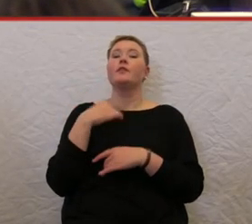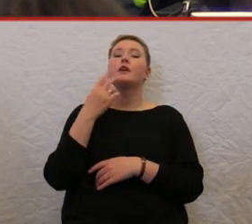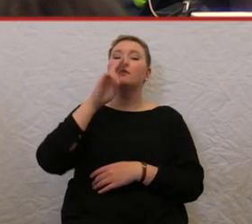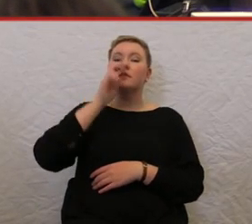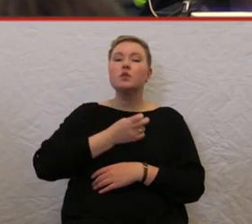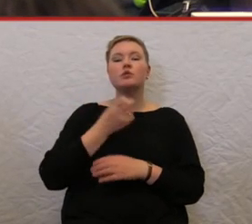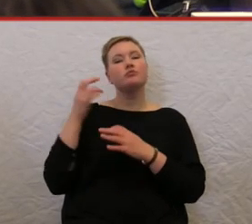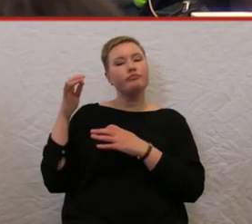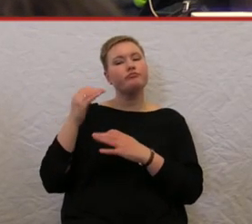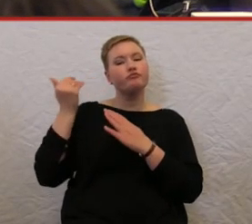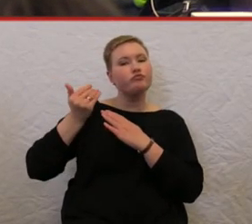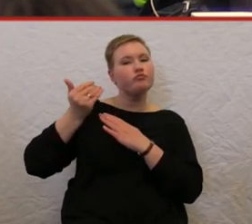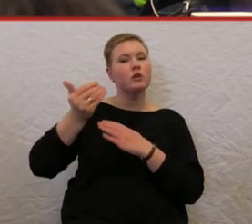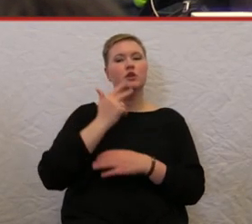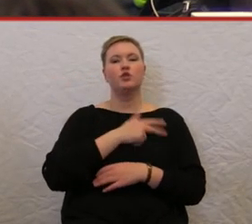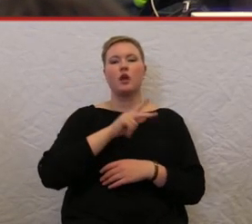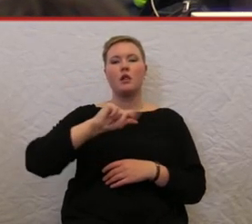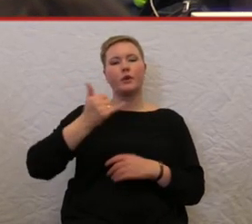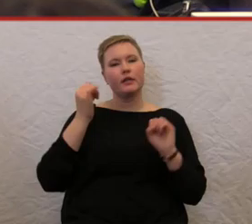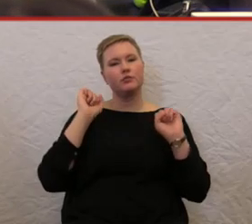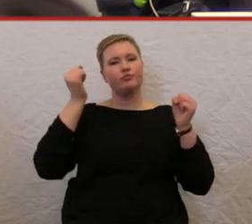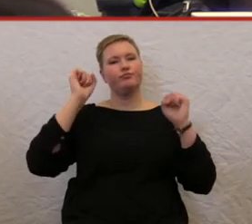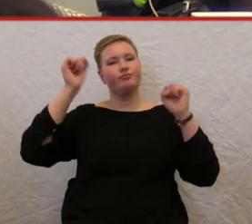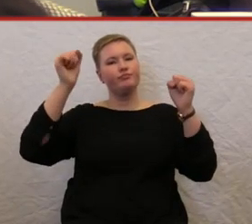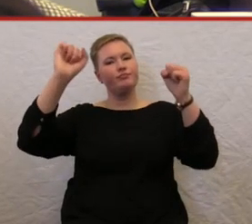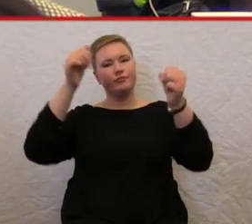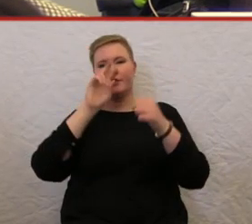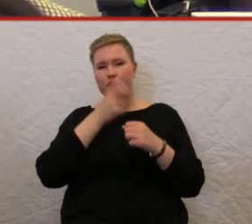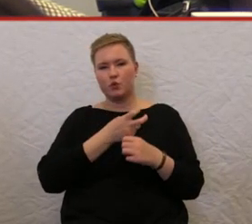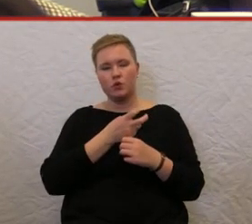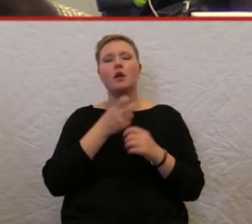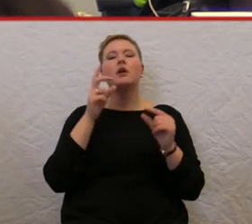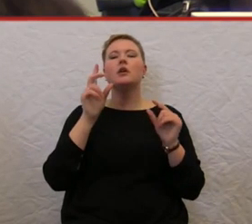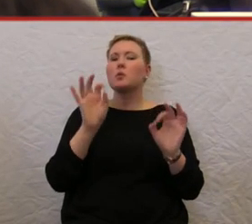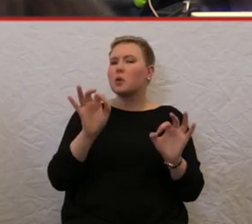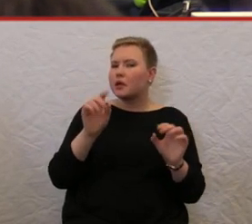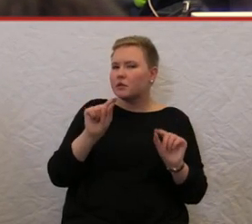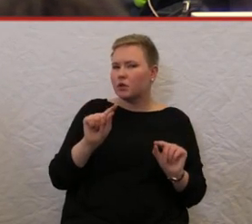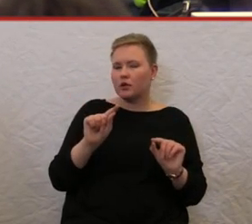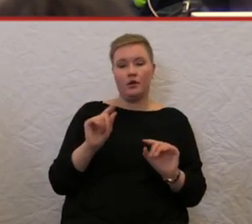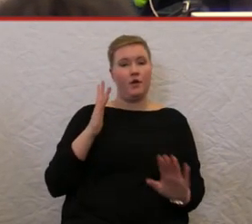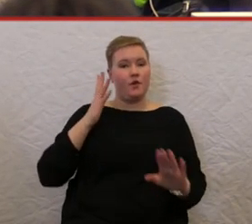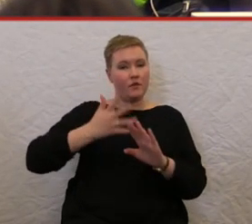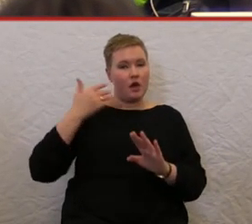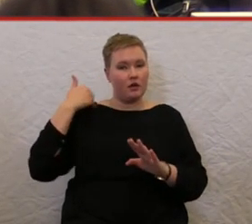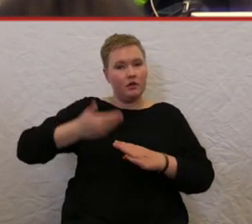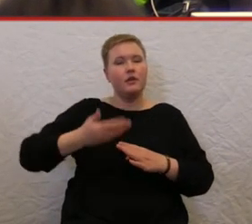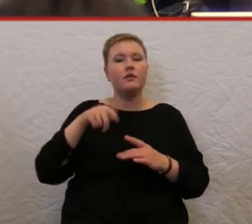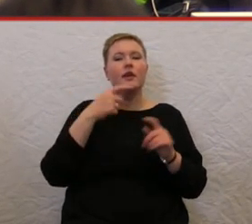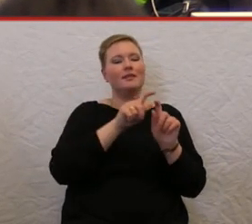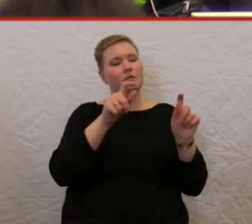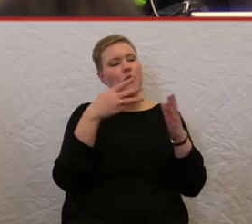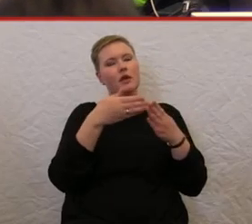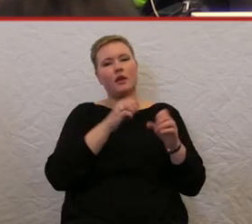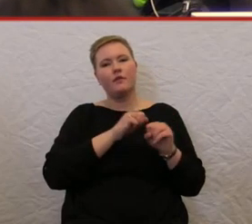Abständen soziale Projekte ins Leben zu rufen. Das heißt das konkret, seit fünf Jahren beschäftigen wir uns mit dem Thema